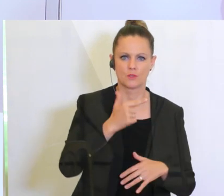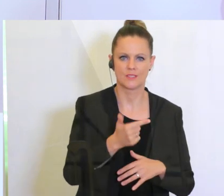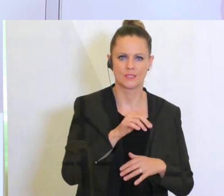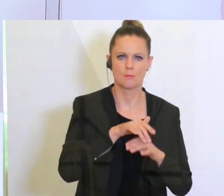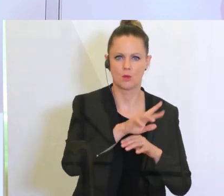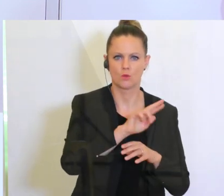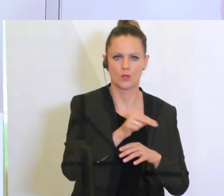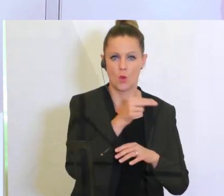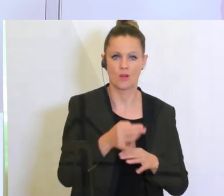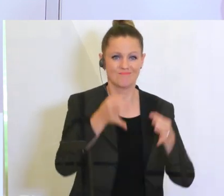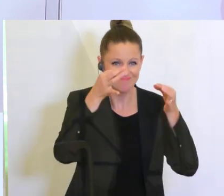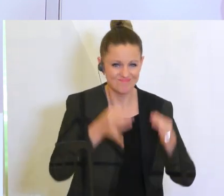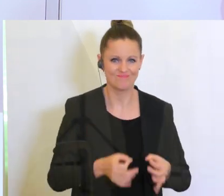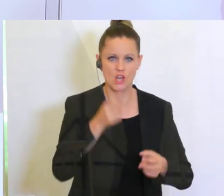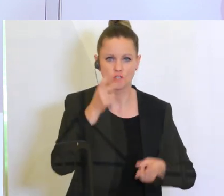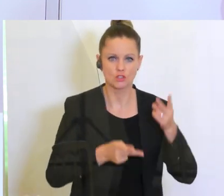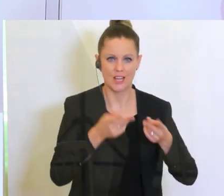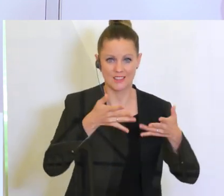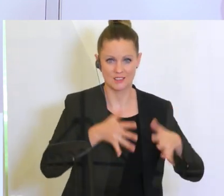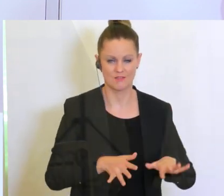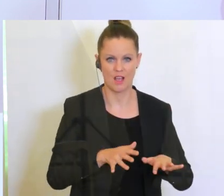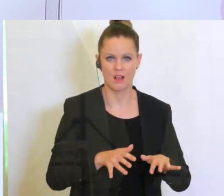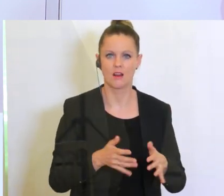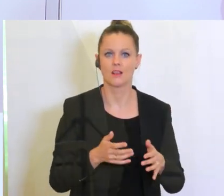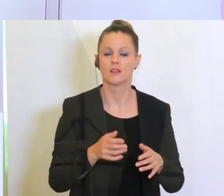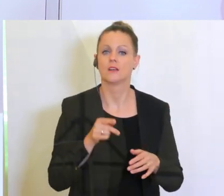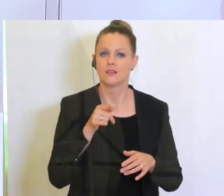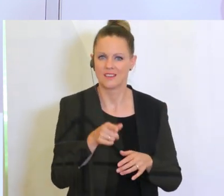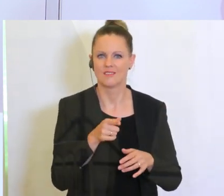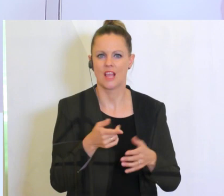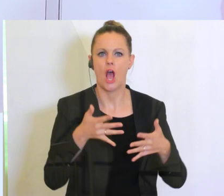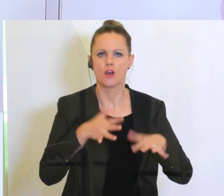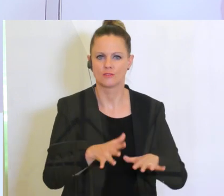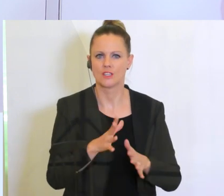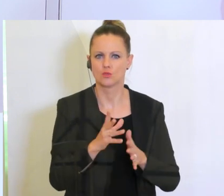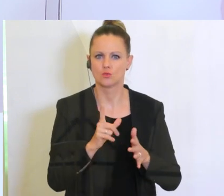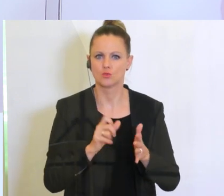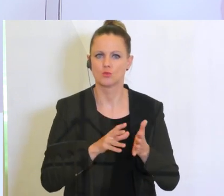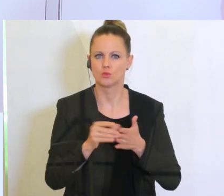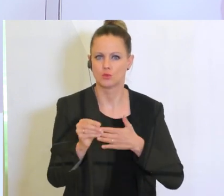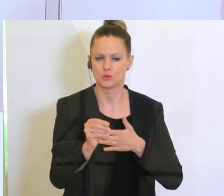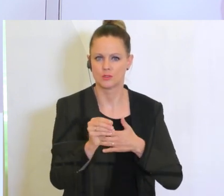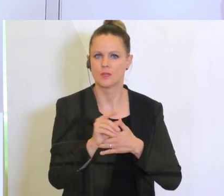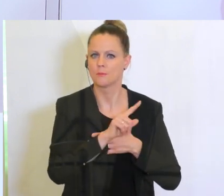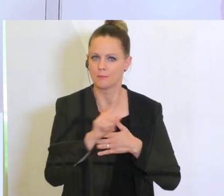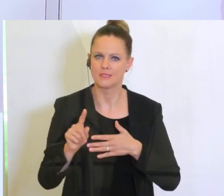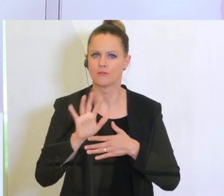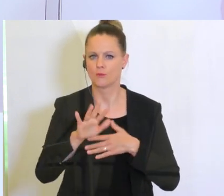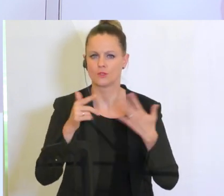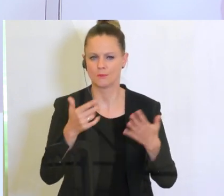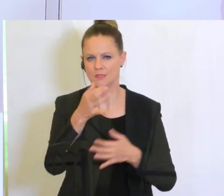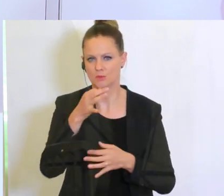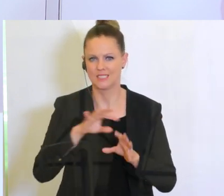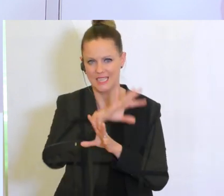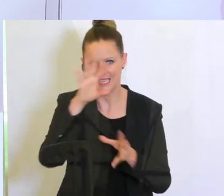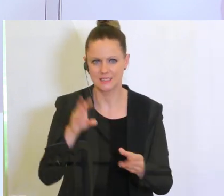im tatsächlichen Schadensfall in Form von nicht rückzahlbaren Ausfallzuschüssen von bis zu 75 Prozent der